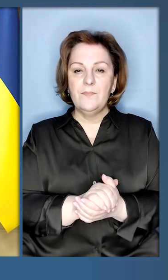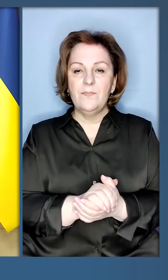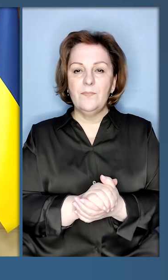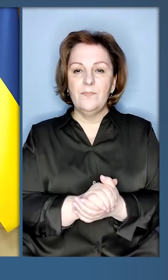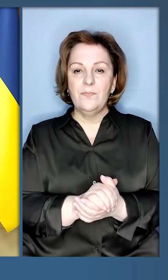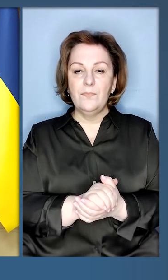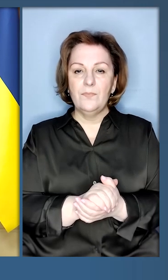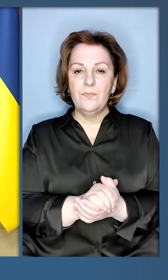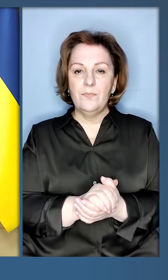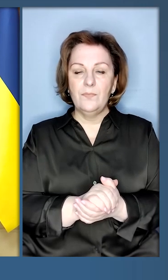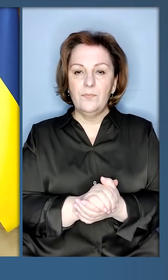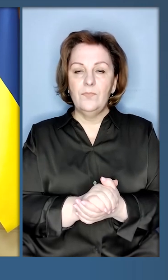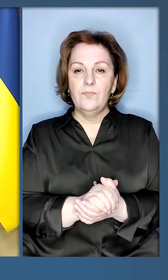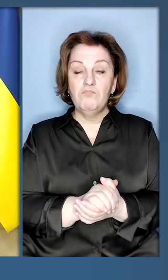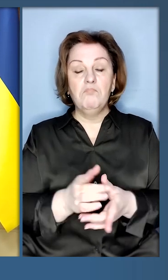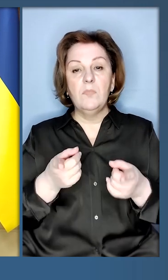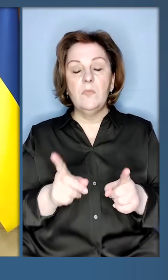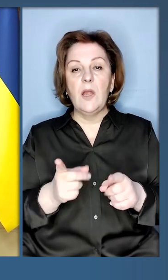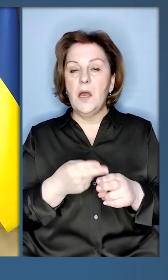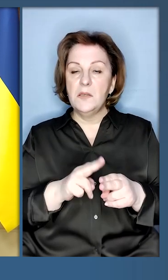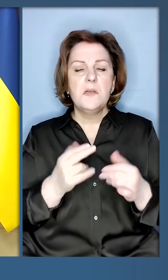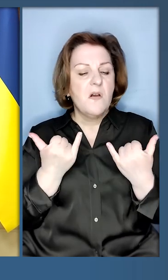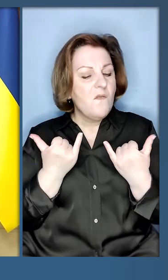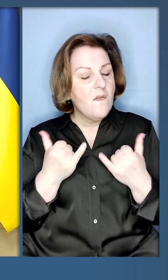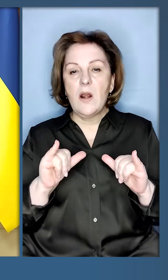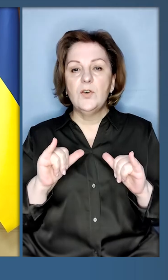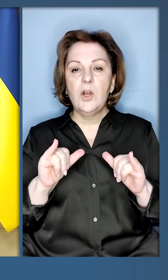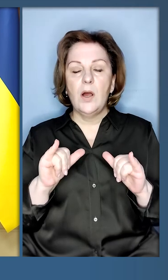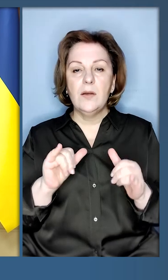І дійсно, це вражає.